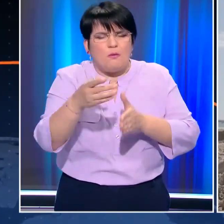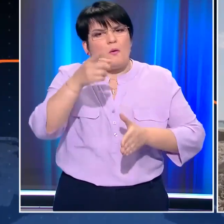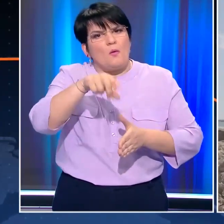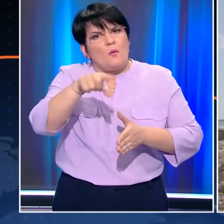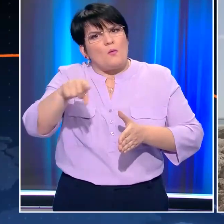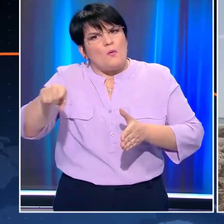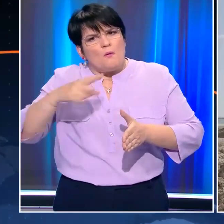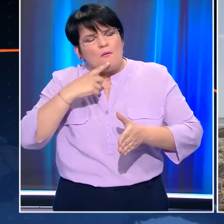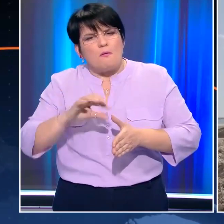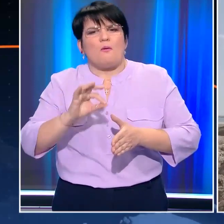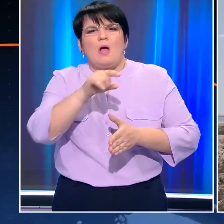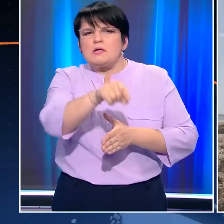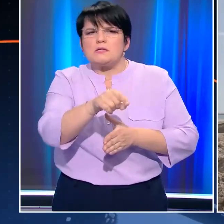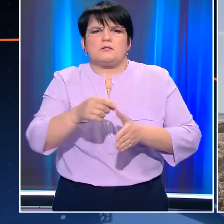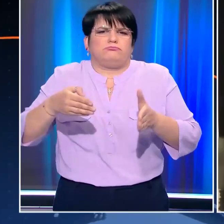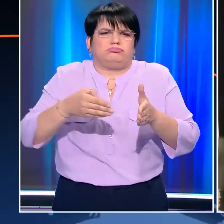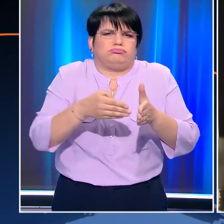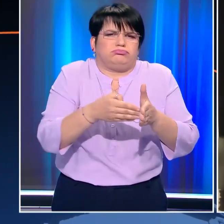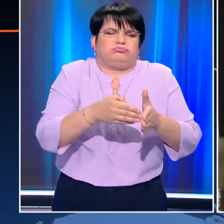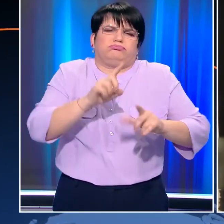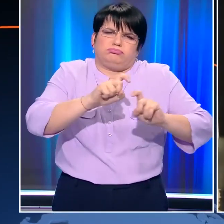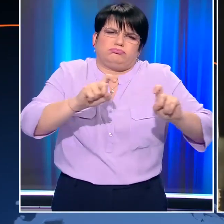ώρα, με τη βοήθεια εξκαφέων και βυθοκόρων.